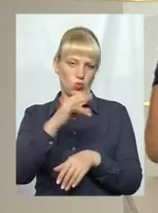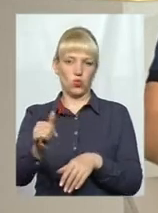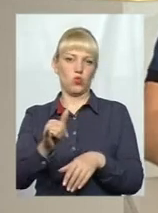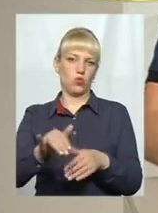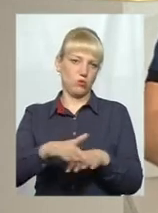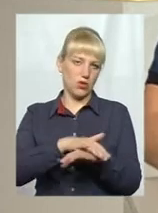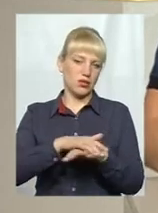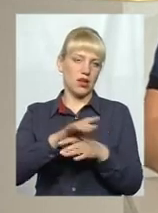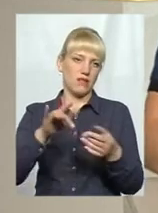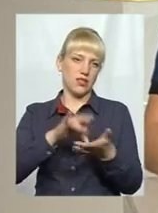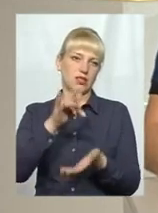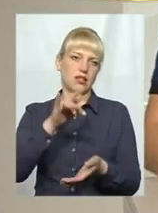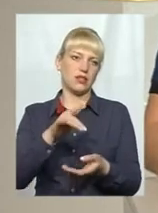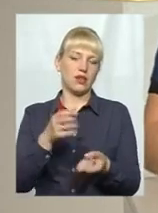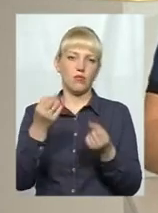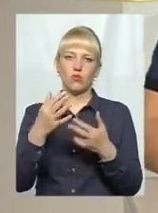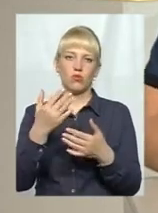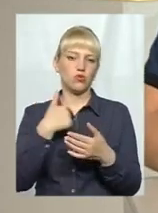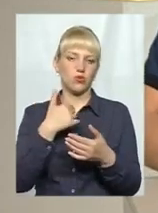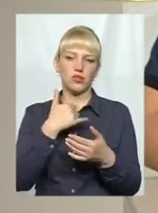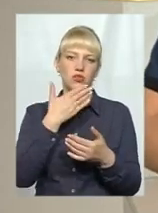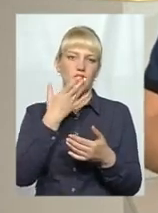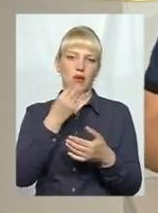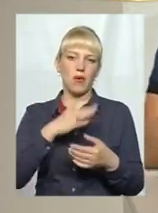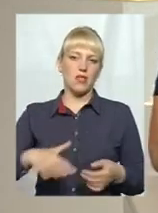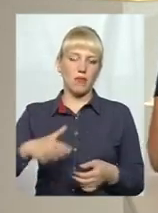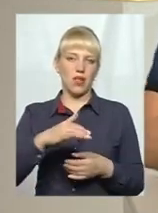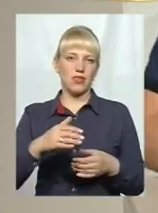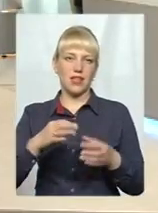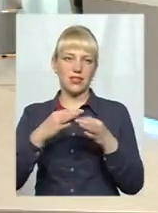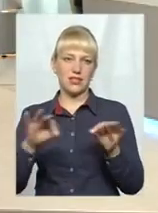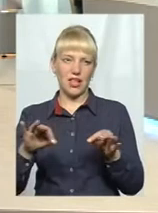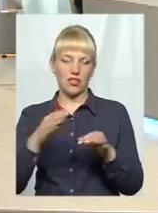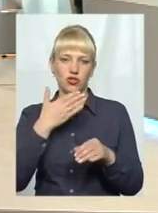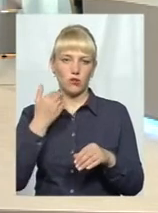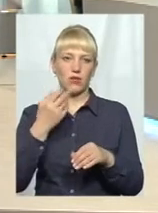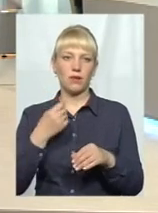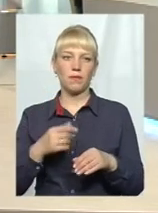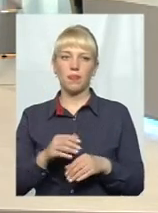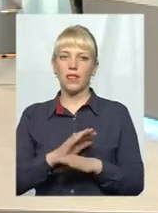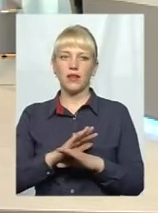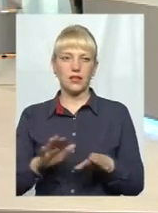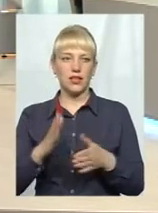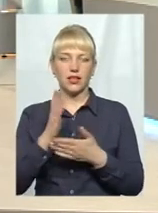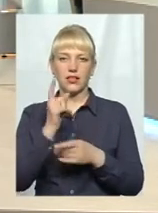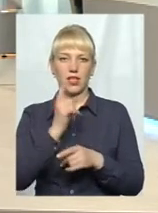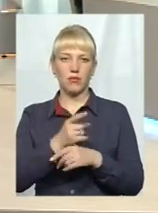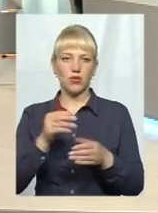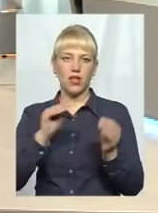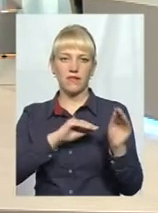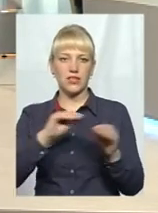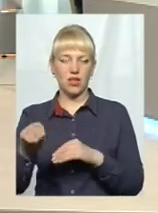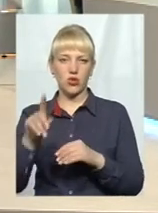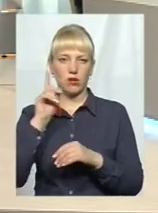центрі, ну, хіба що у нас кіосків немає на Майдані Незалежності поки що. Я таку змію, не з'являться, так? Ні, не з'являться. Є заборона на встановлення нових